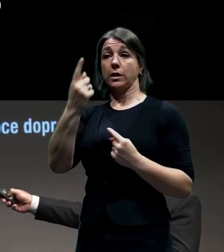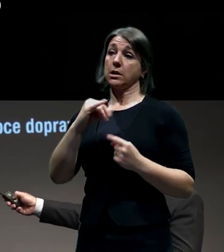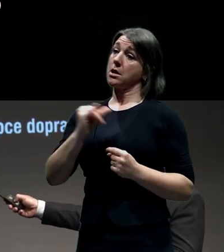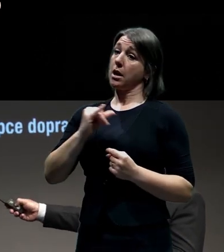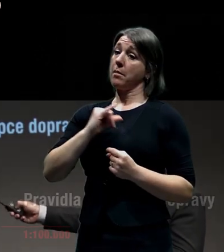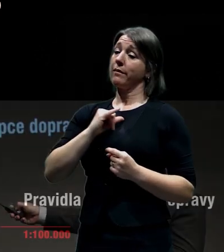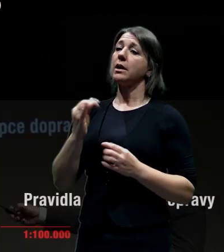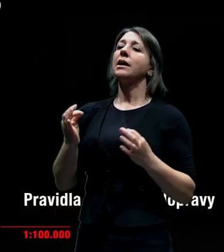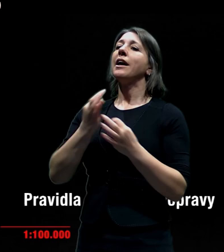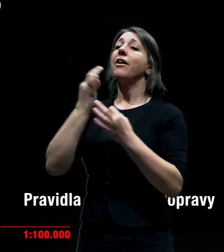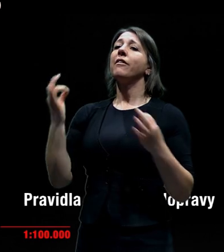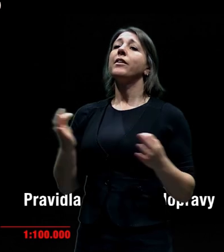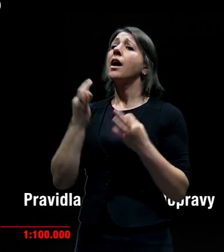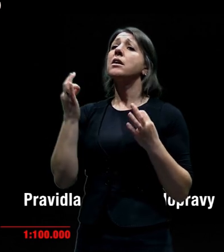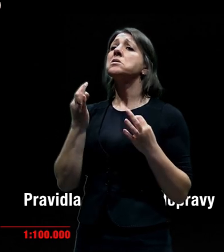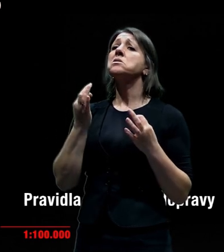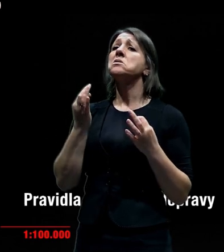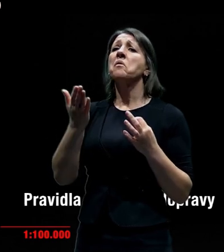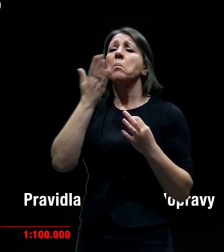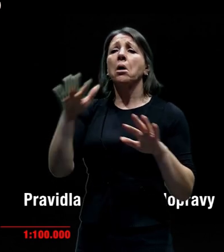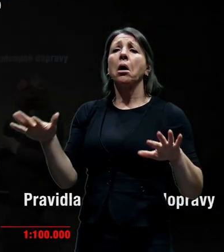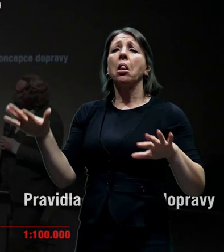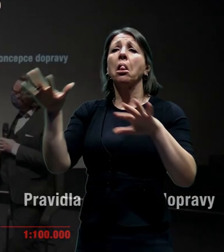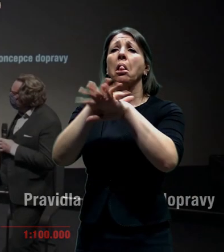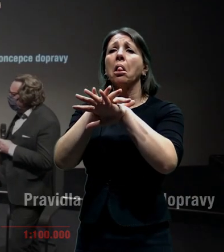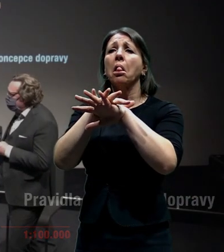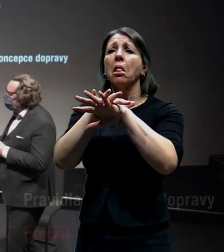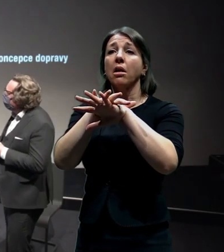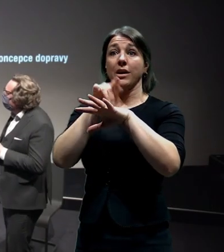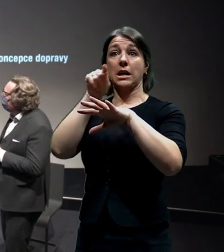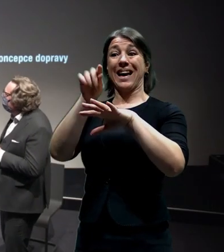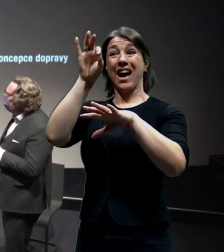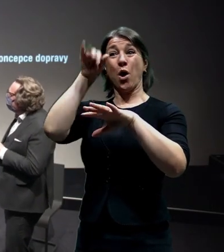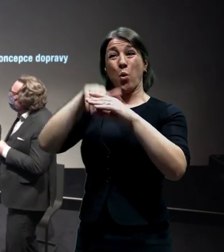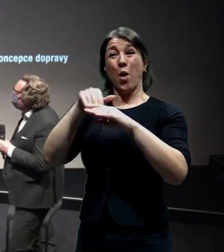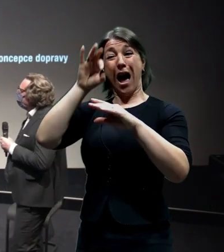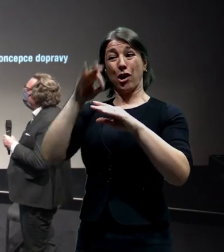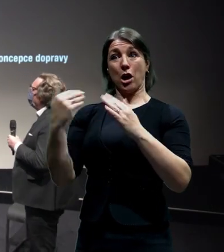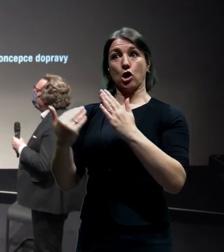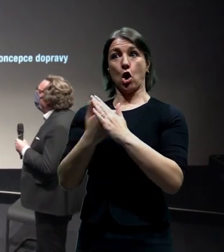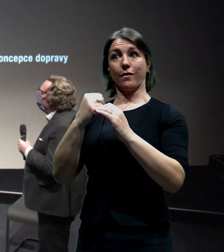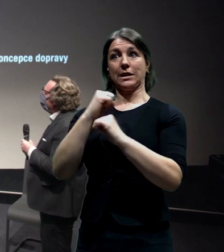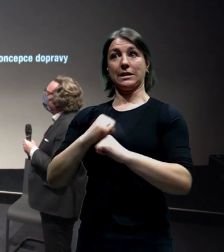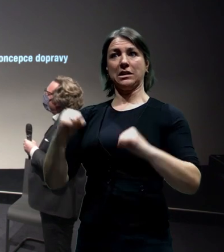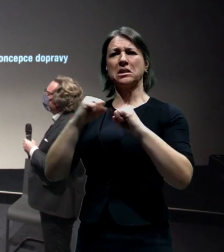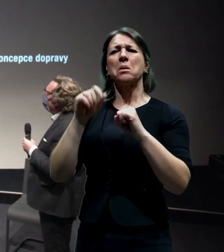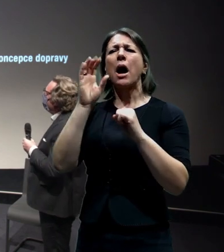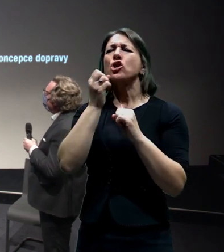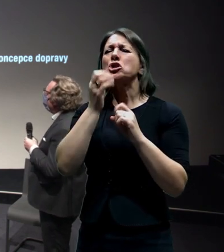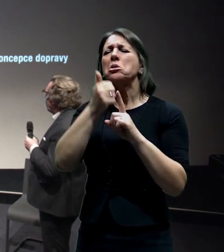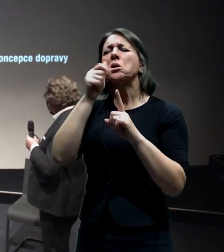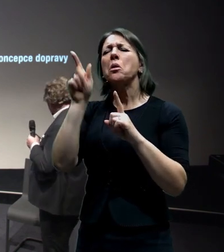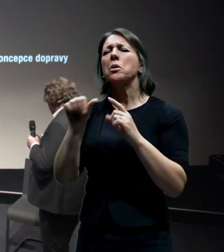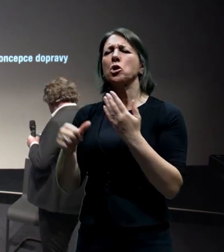úplně nevýrazná čára, což je nedávno otevřená komunikace 1 lomeno 16